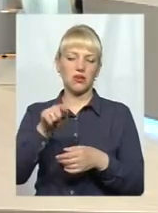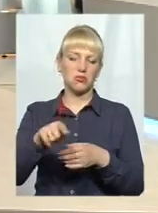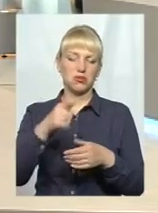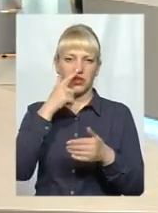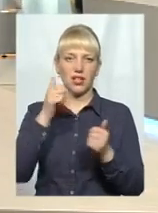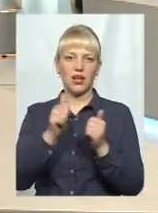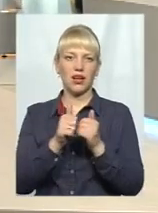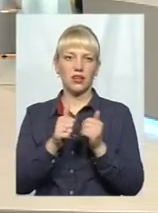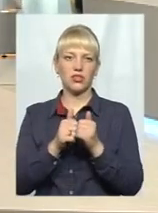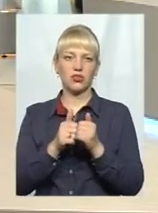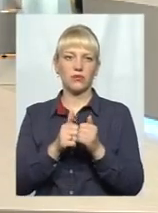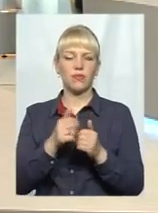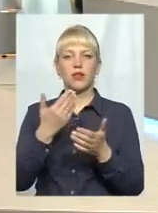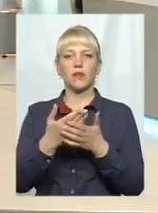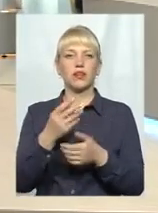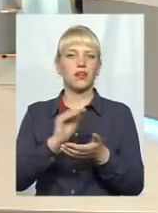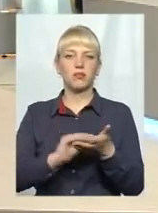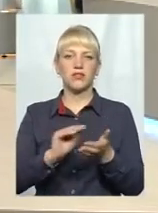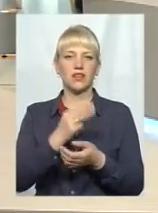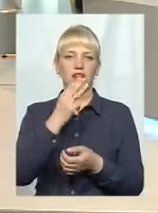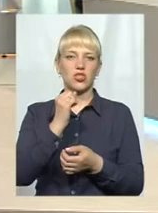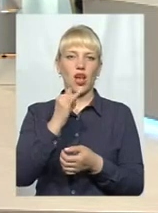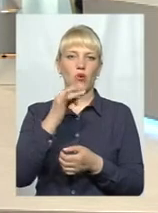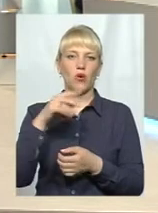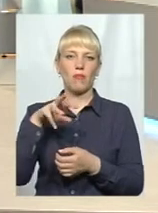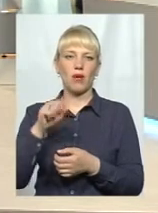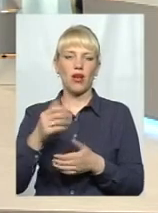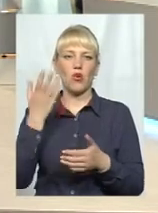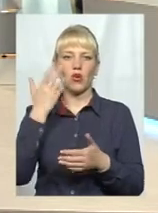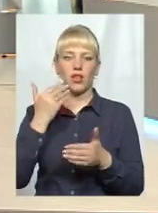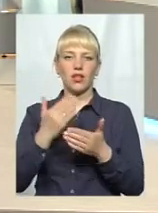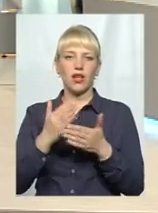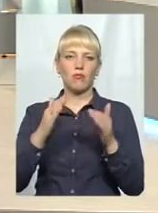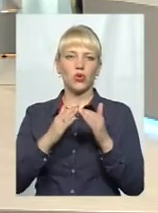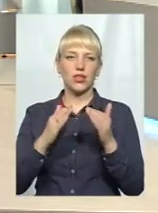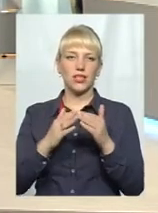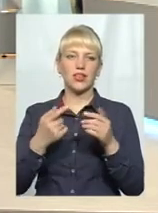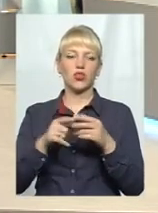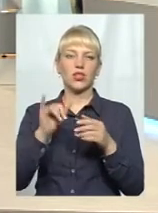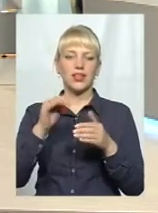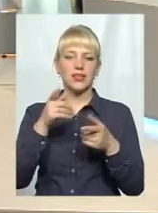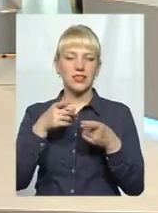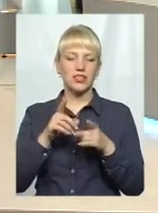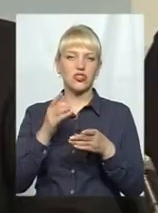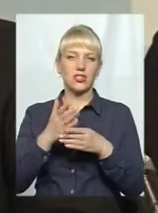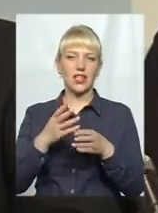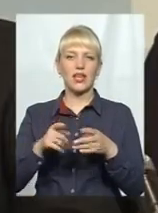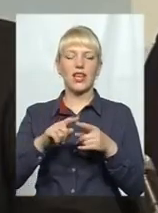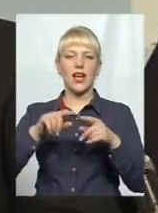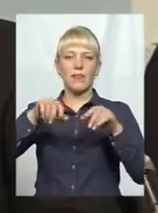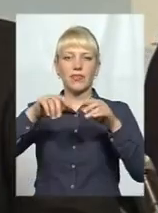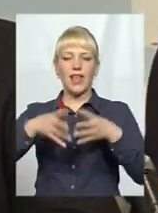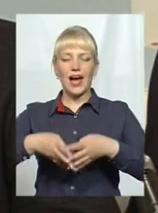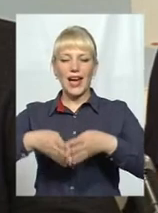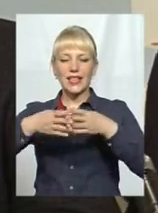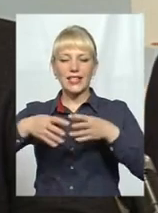шаурма. Коли є будинок, і дійсно, якби це єдина архітектурна форма, це